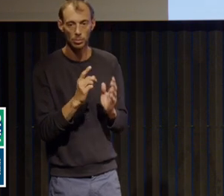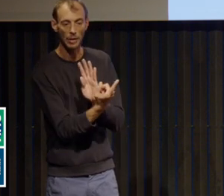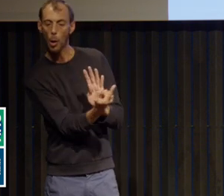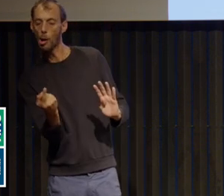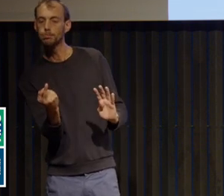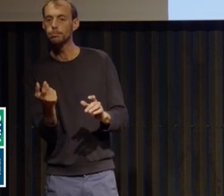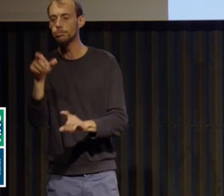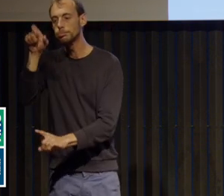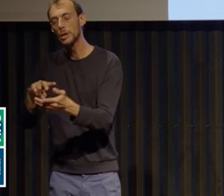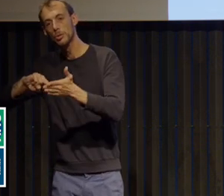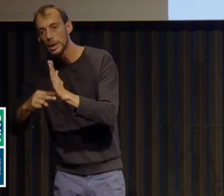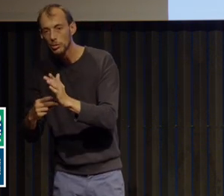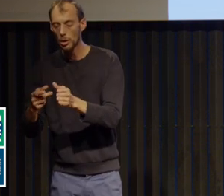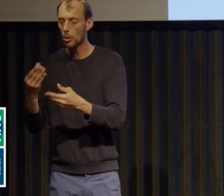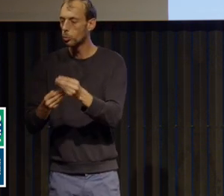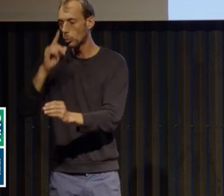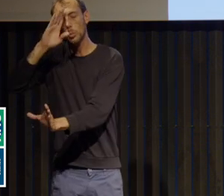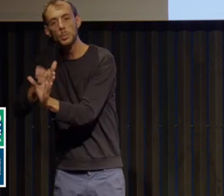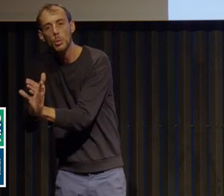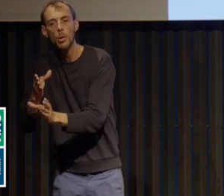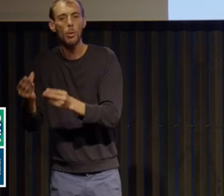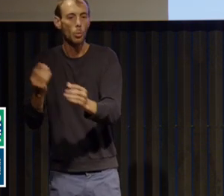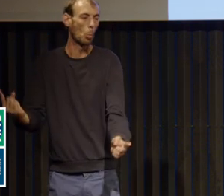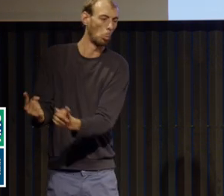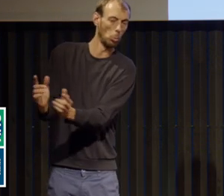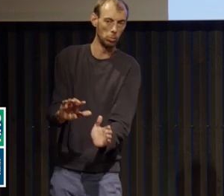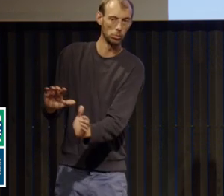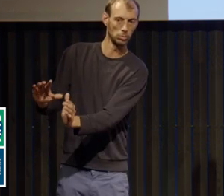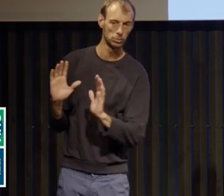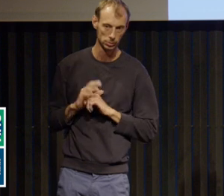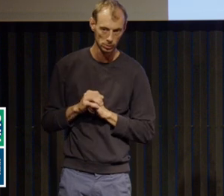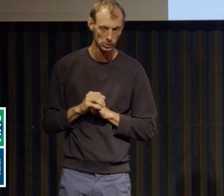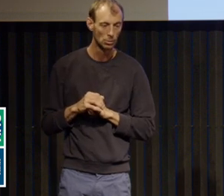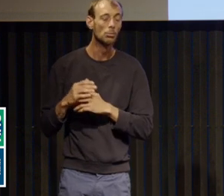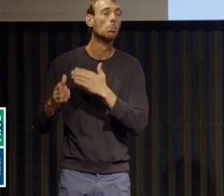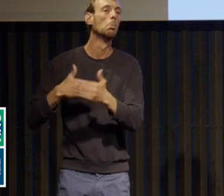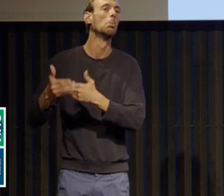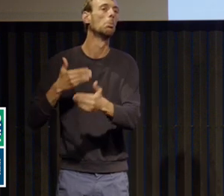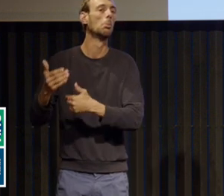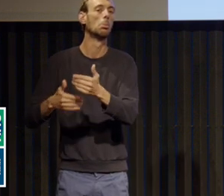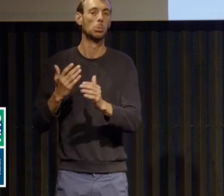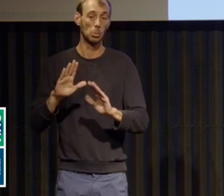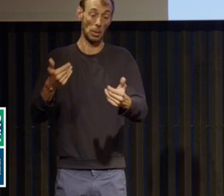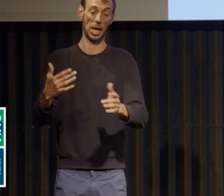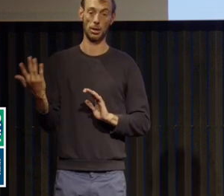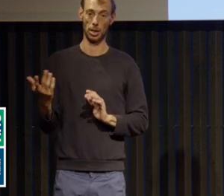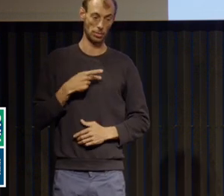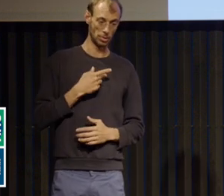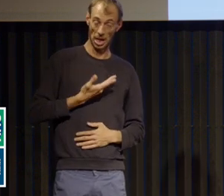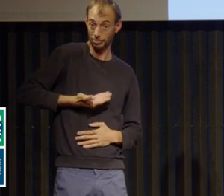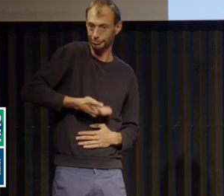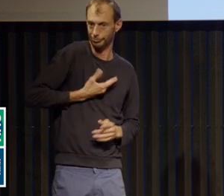le médecin traitant qui fait un suivi serré. donc, nous, après, on voit les patientes un petit peu plus tard et on constate qu